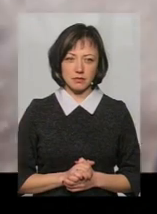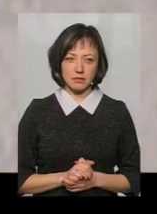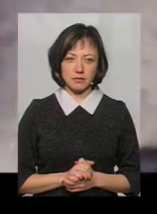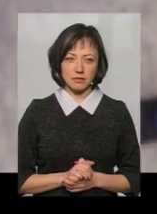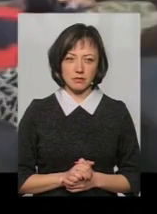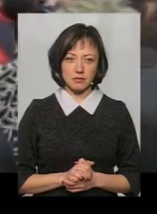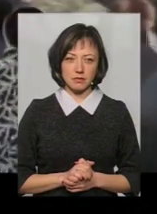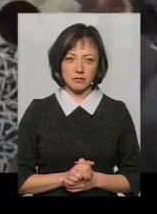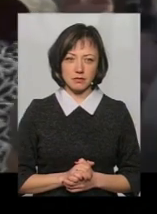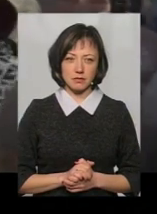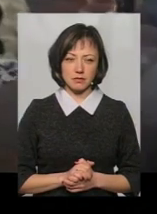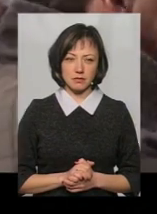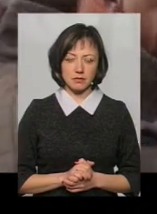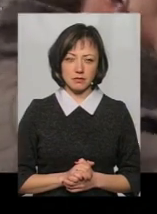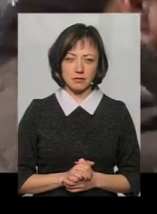до перегляд!